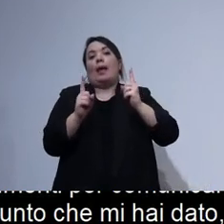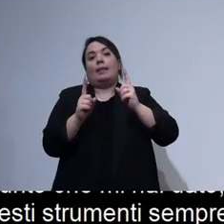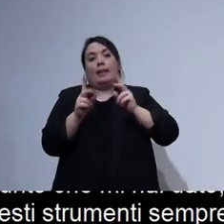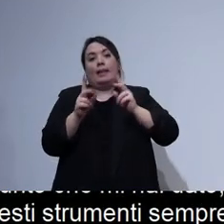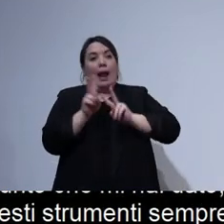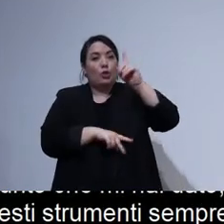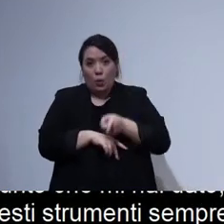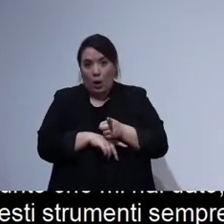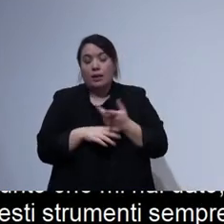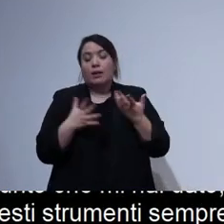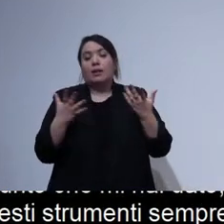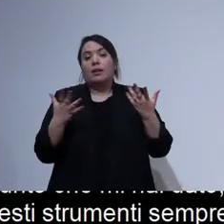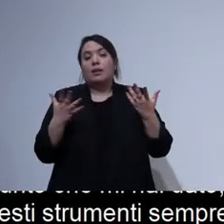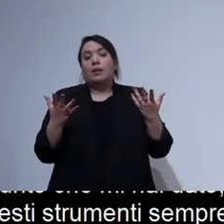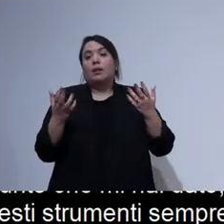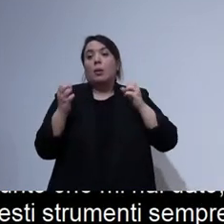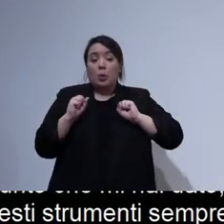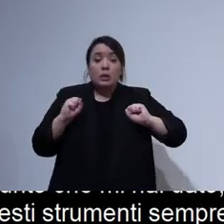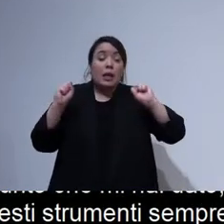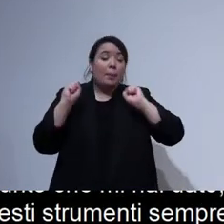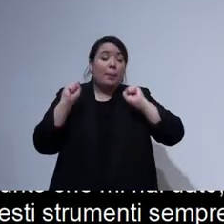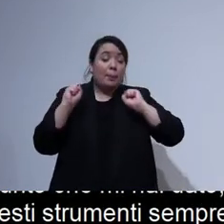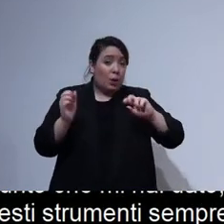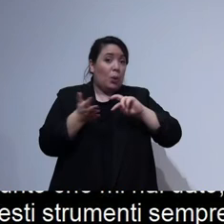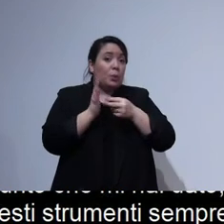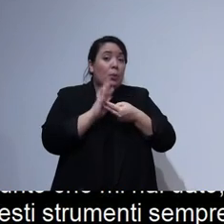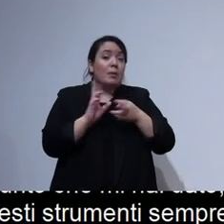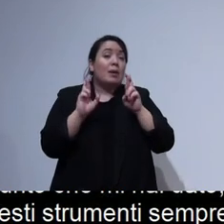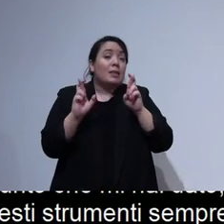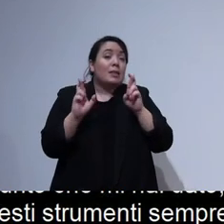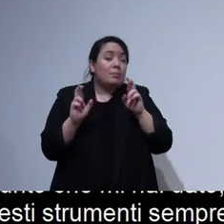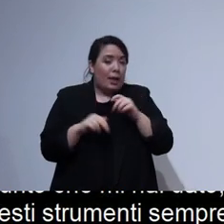potrebbero esserci spero rari ma problemi ci potrebbero essere esiste nel b&b